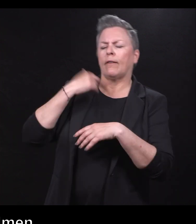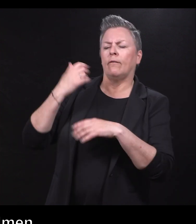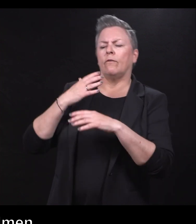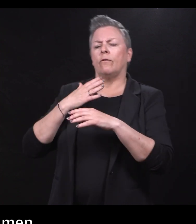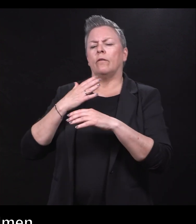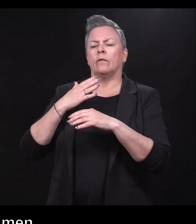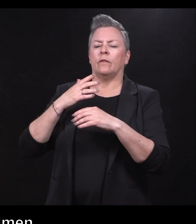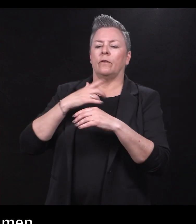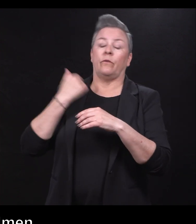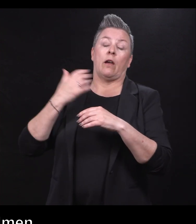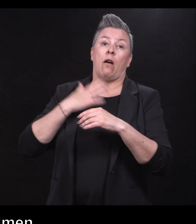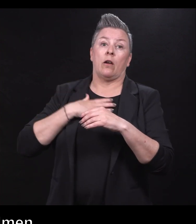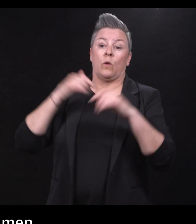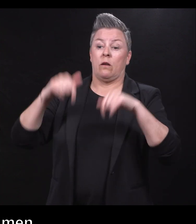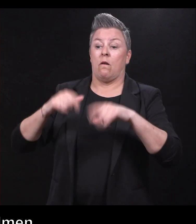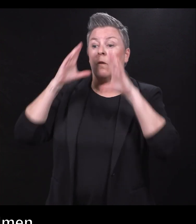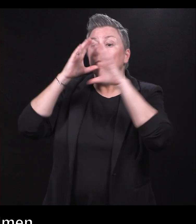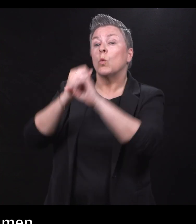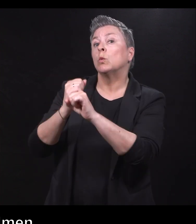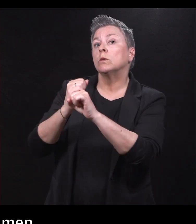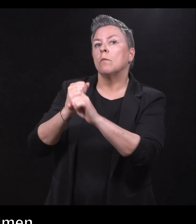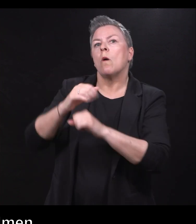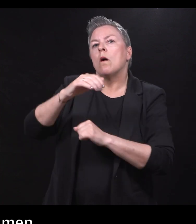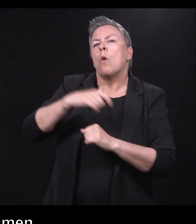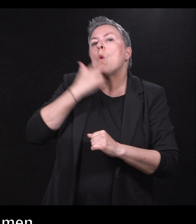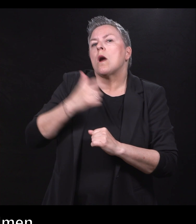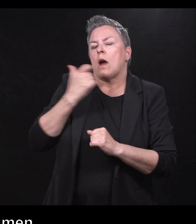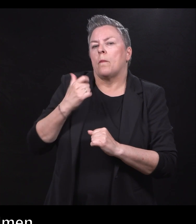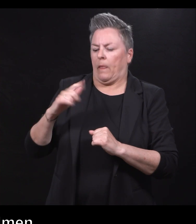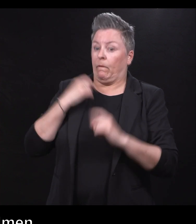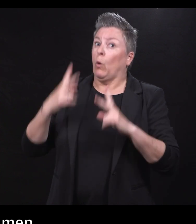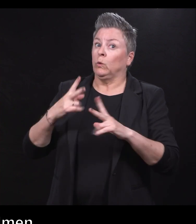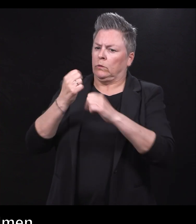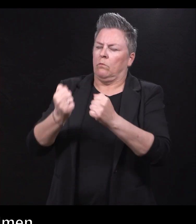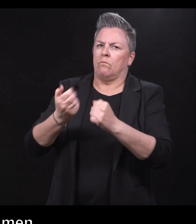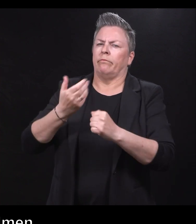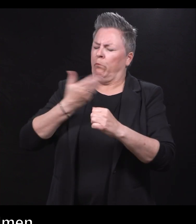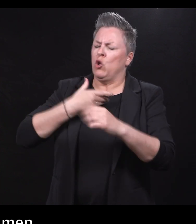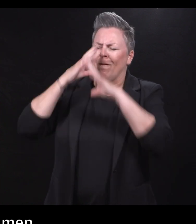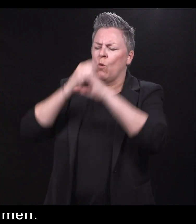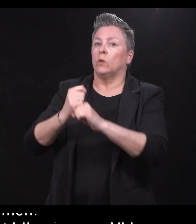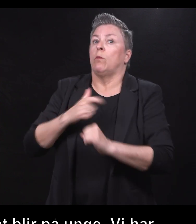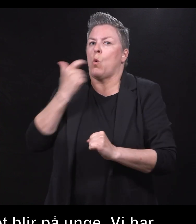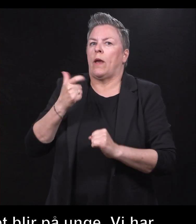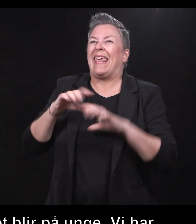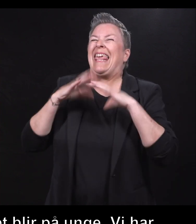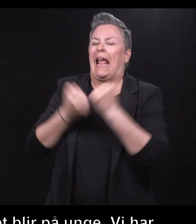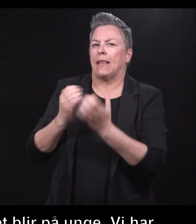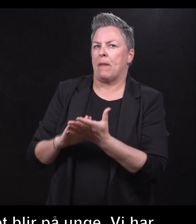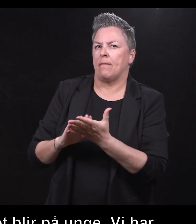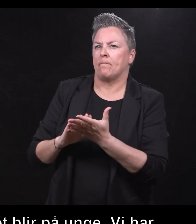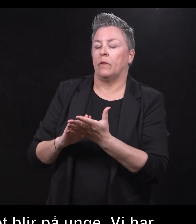det blir jo fokus her i dag også da, på unge. Det har vi også et sterkt fokus på i helt mer. Så når